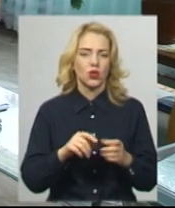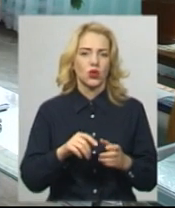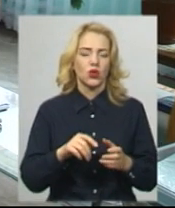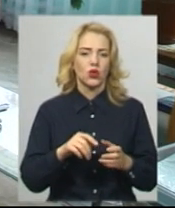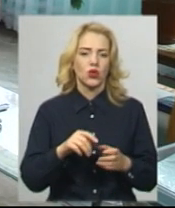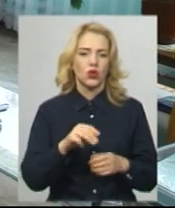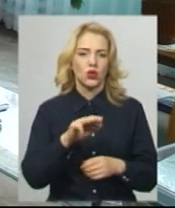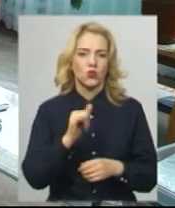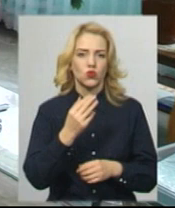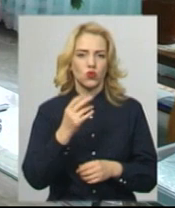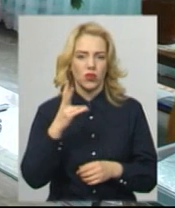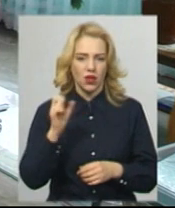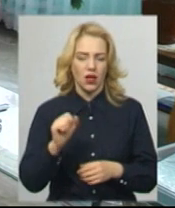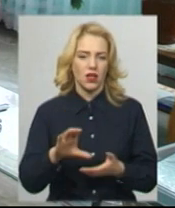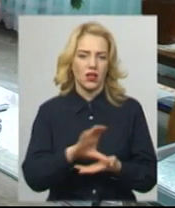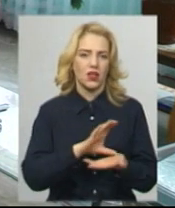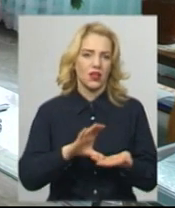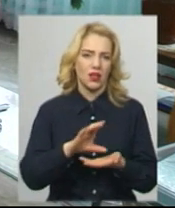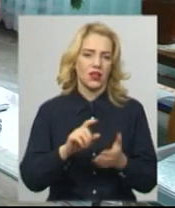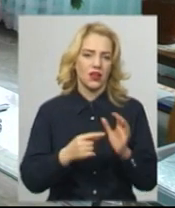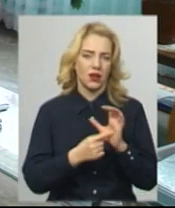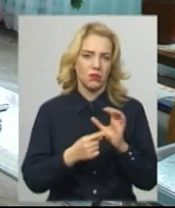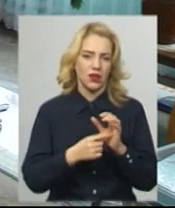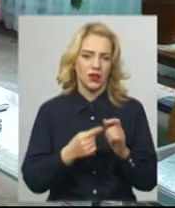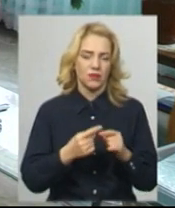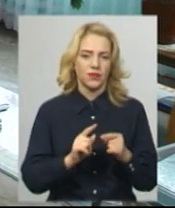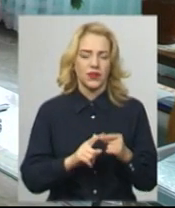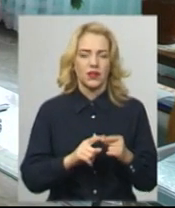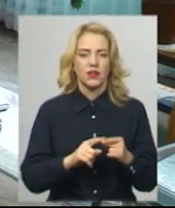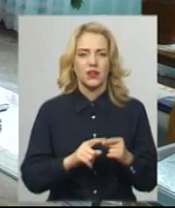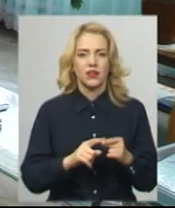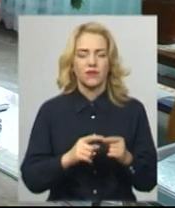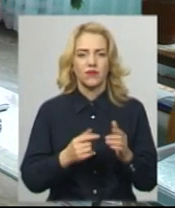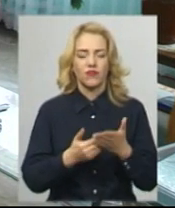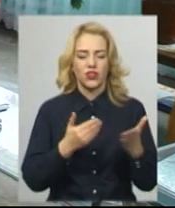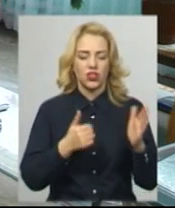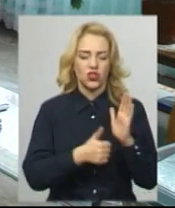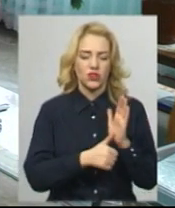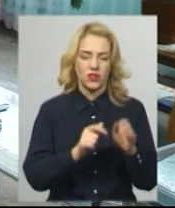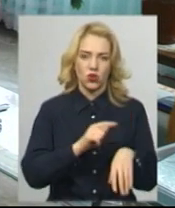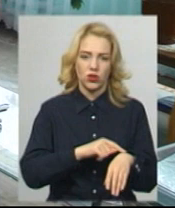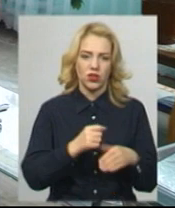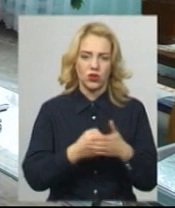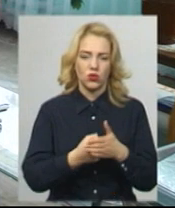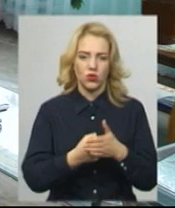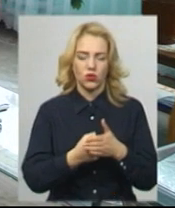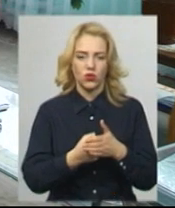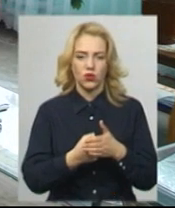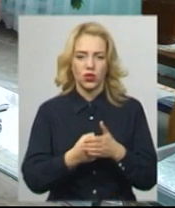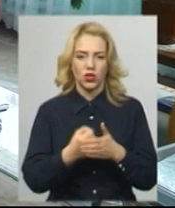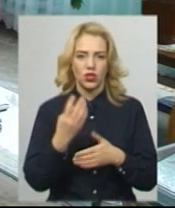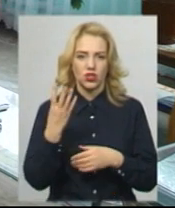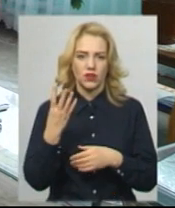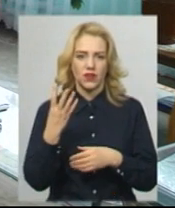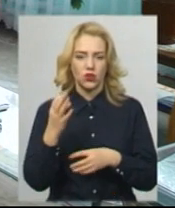консервовані гриби. Перші ознаки можуть наступити через інкубаційний період, він від 6 годин до 4-ї